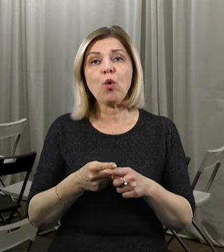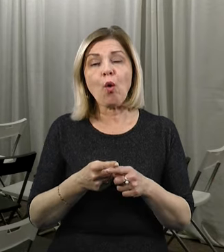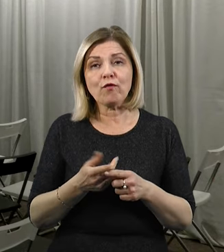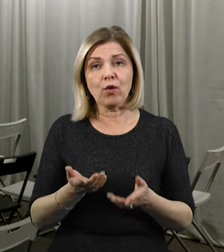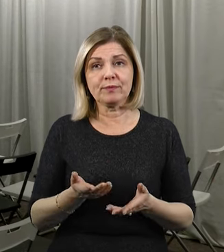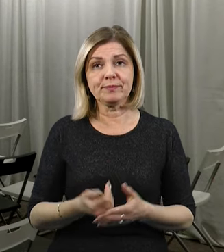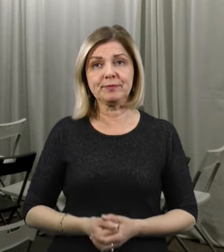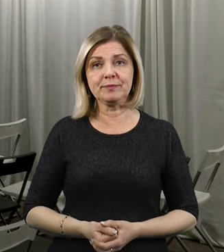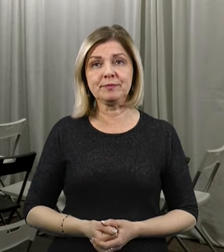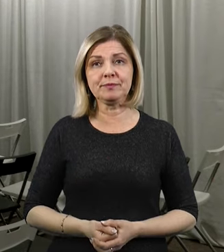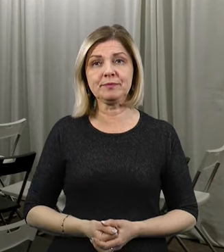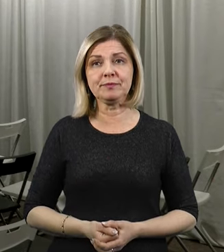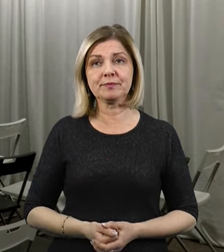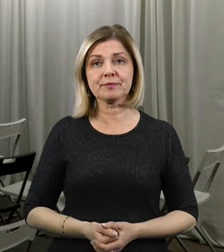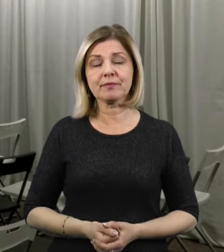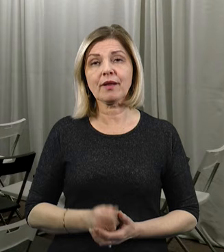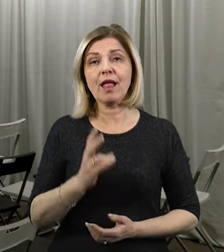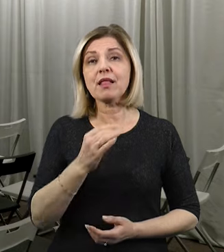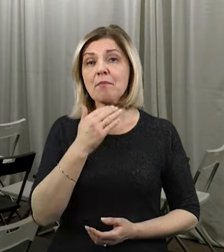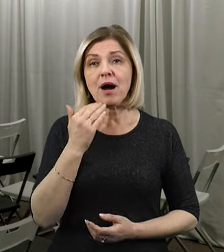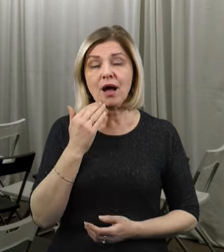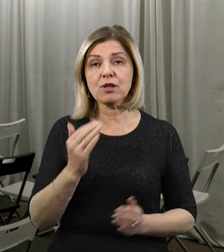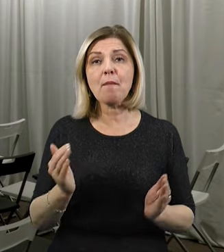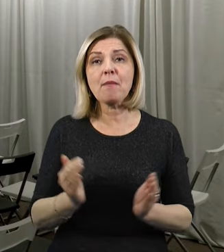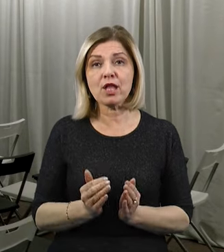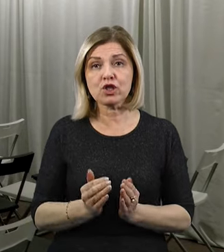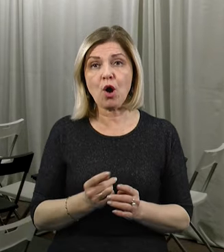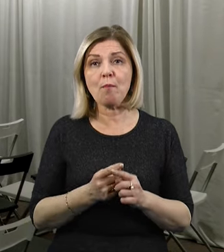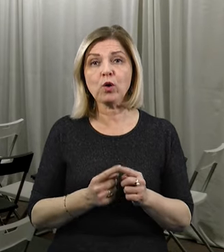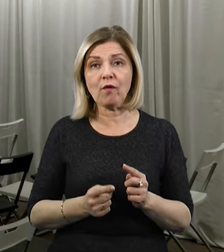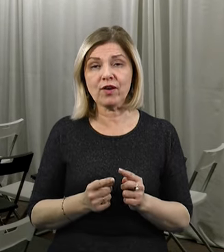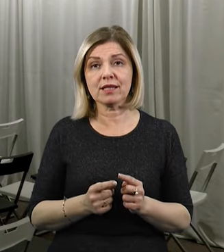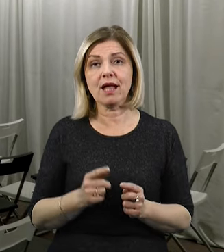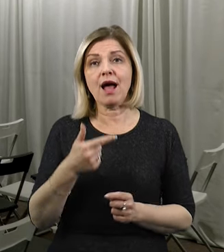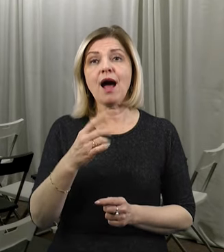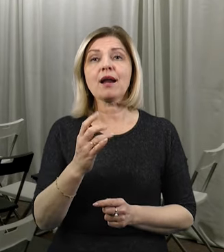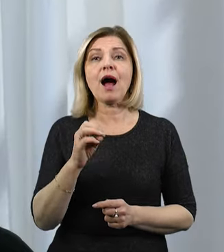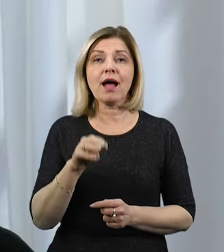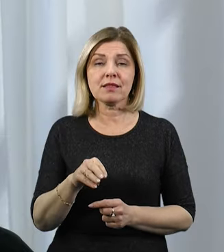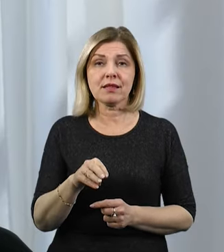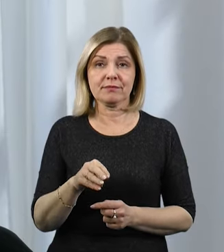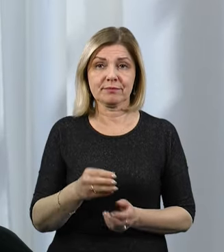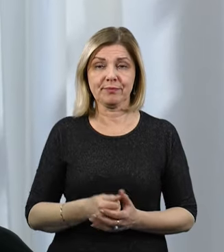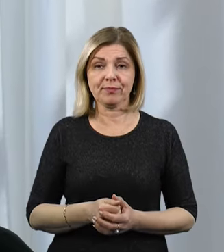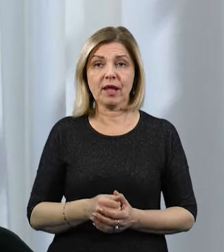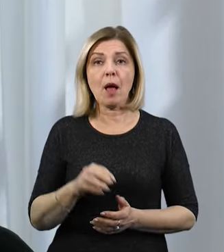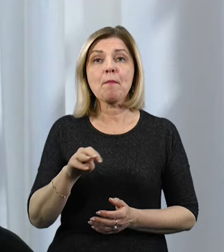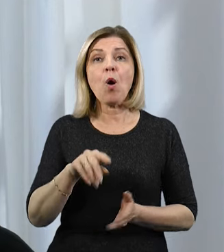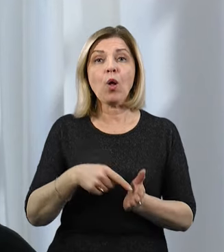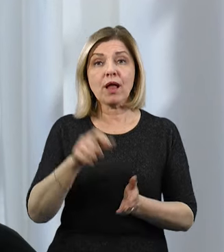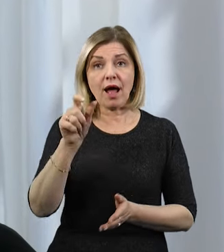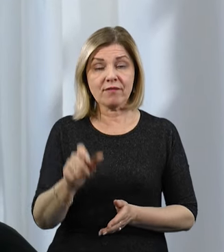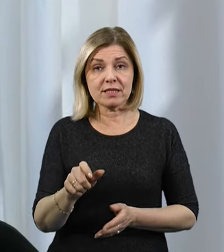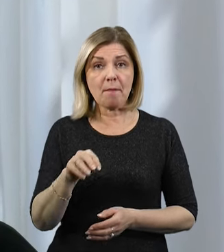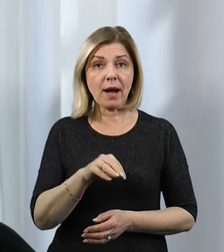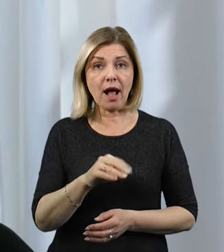набагато менше половини за грантову невеличку якусь підтримку. Миколаївець Михайло Іванов